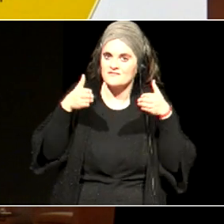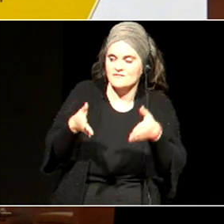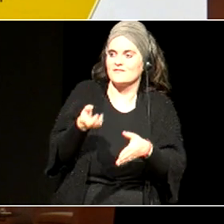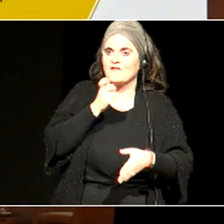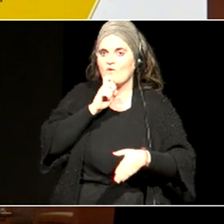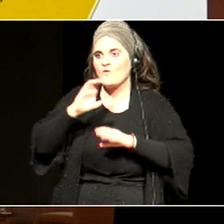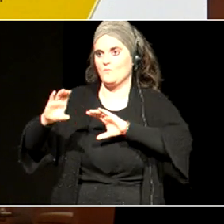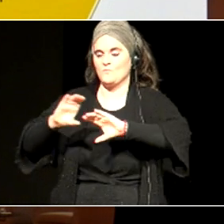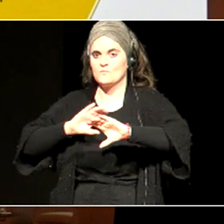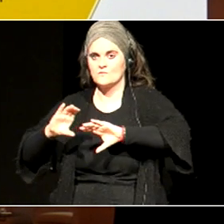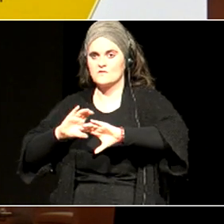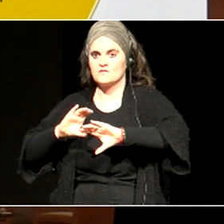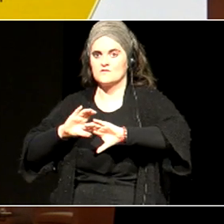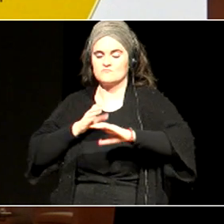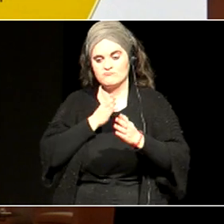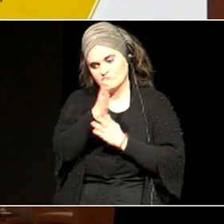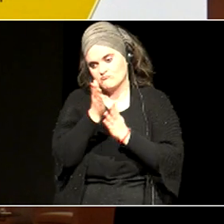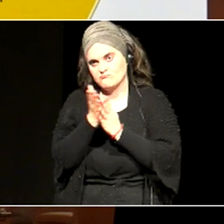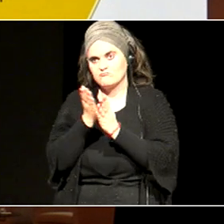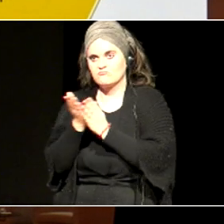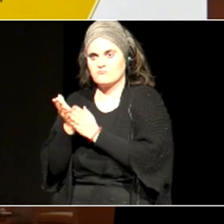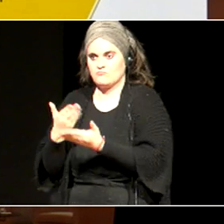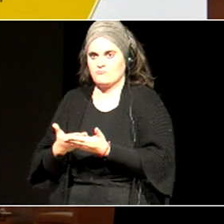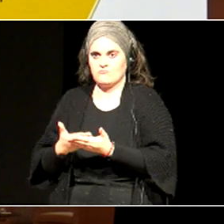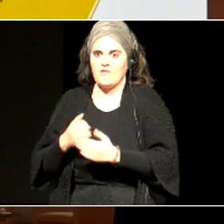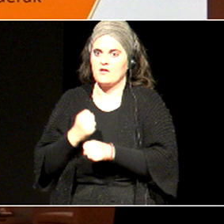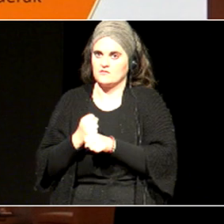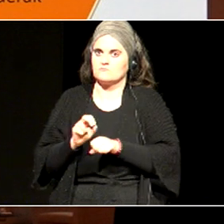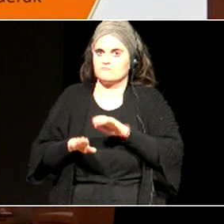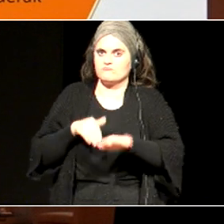komunikazio, bideoiek, esarri, jorratu egin behar dira.